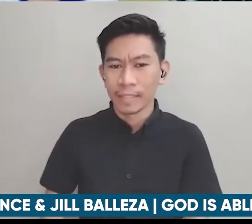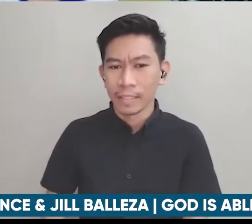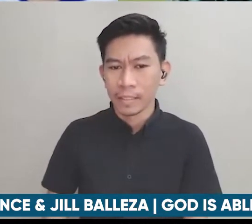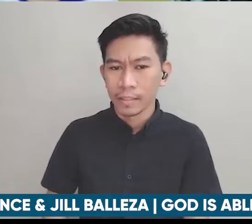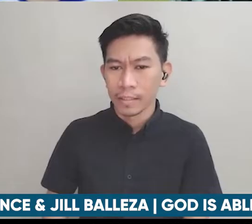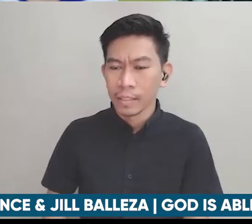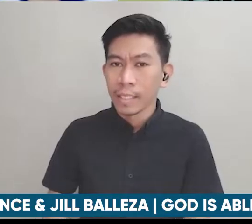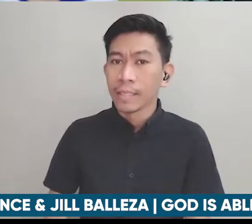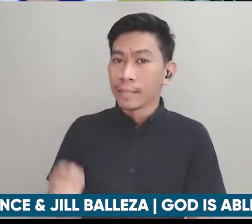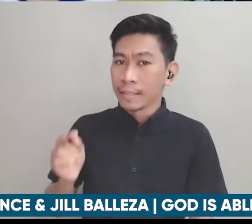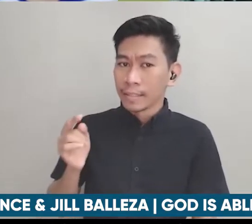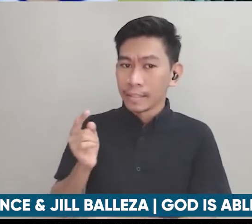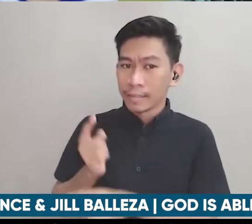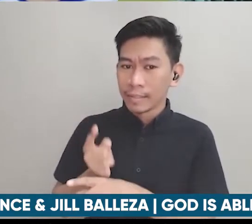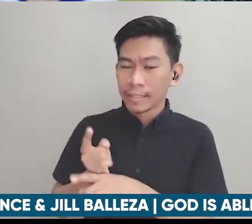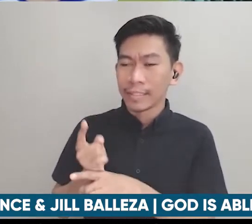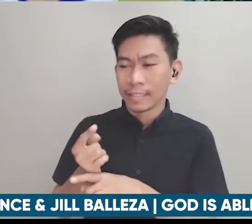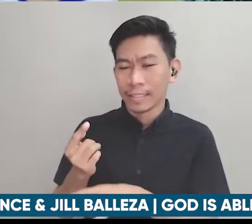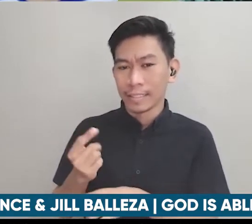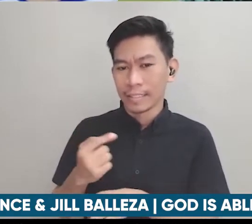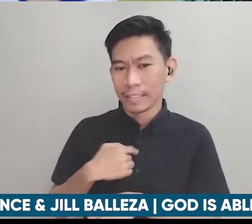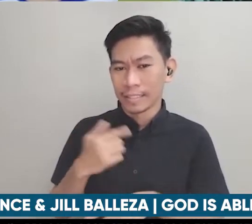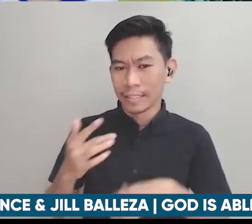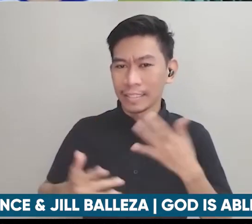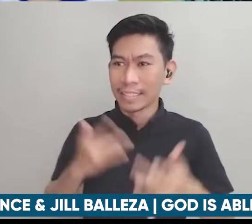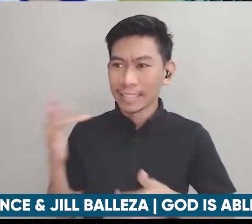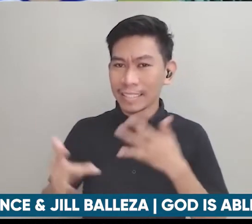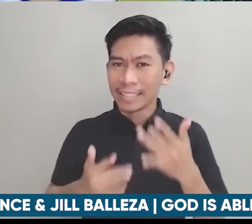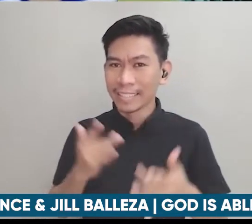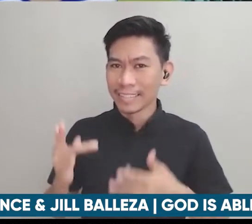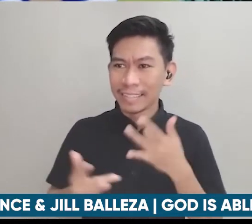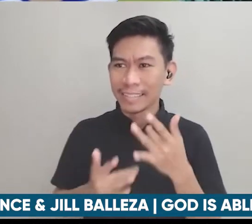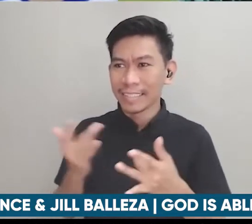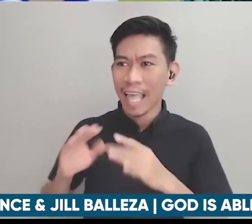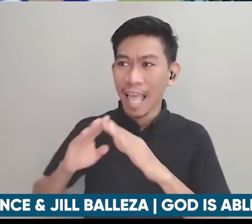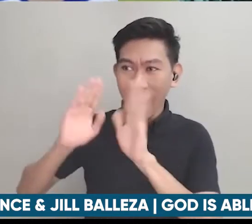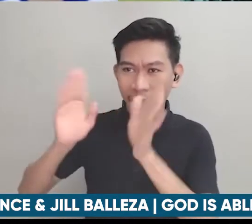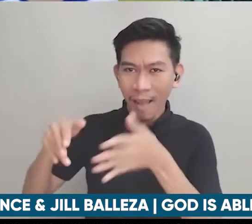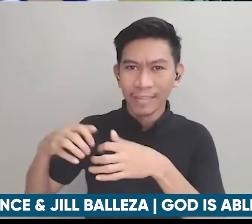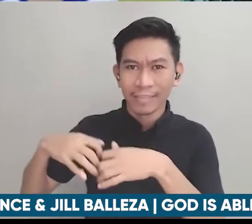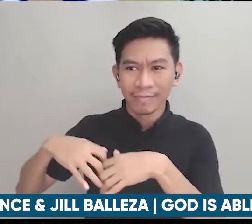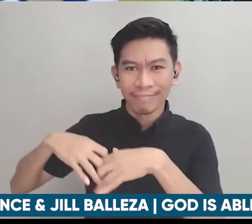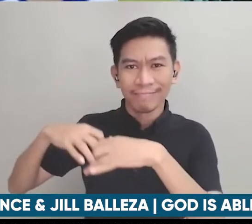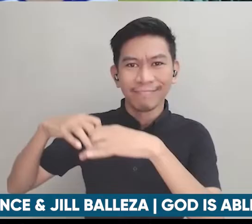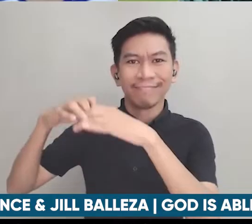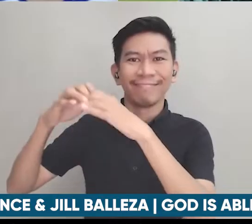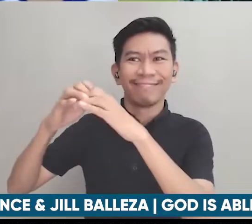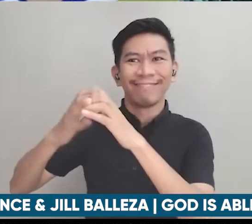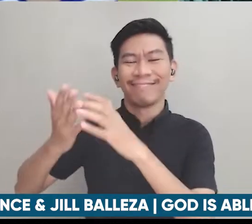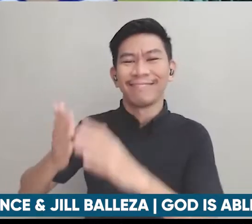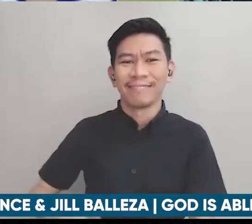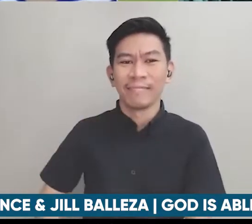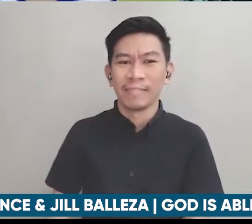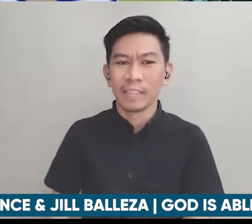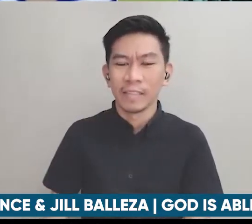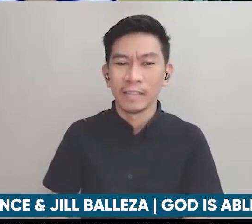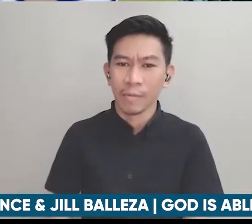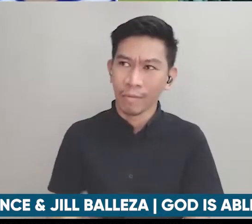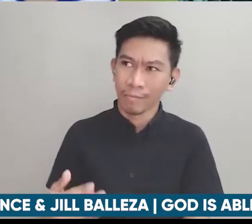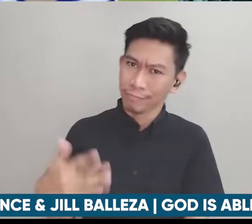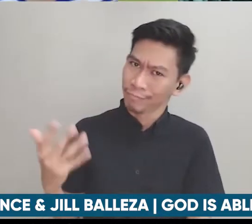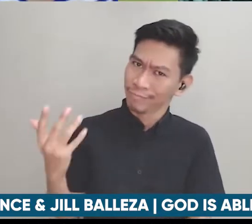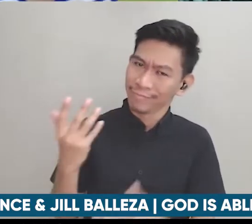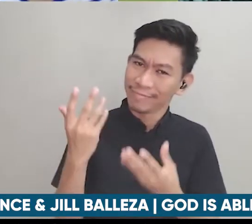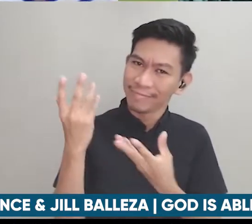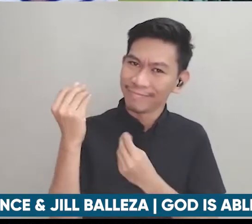-looking forward dun sa house na pinagagawa ni Lord wow wow latest yun breaking news